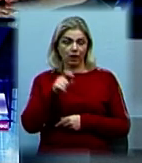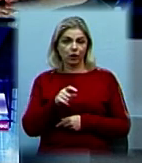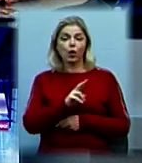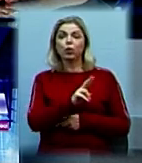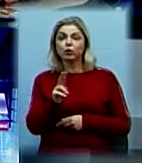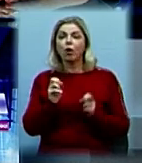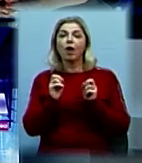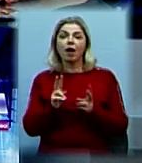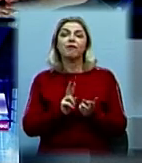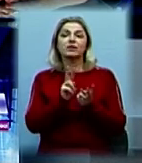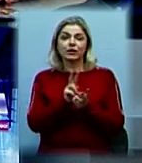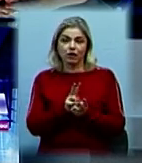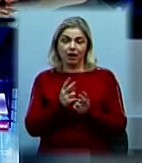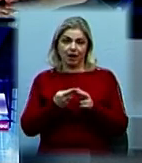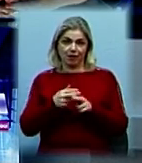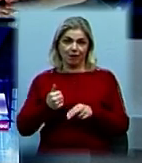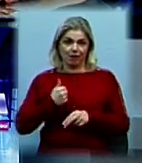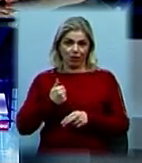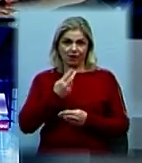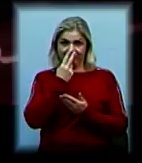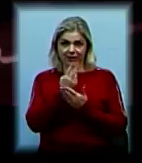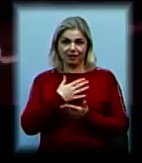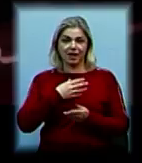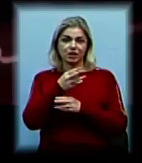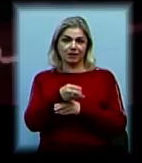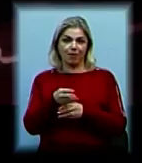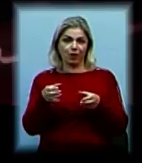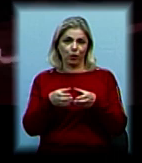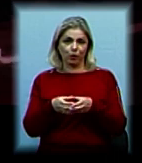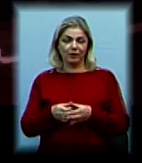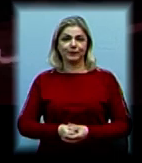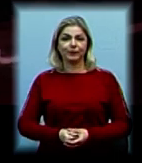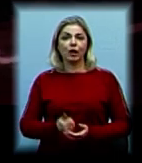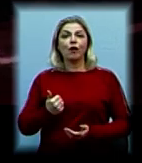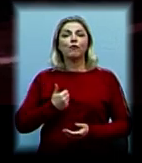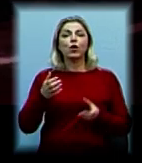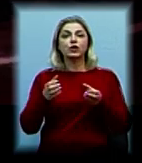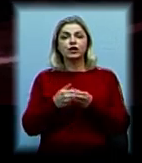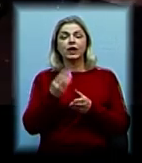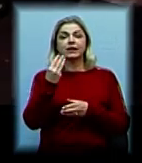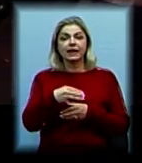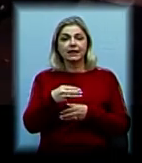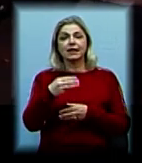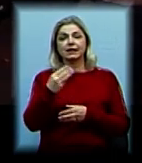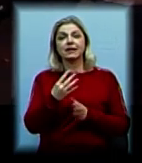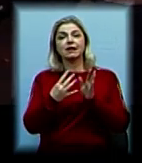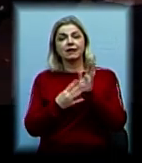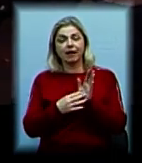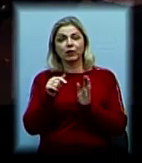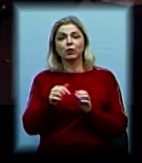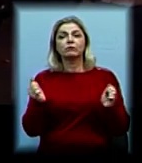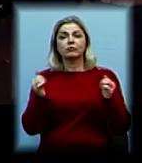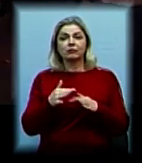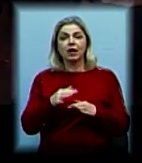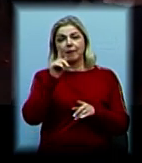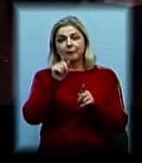нацгвардійців, бачила наша знімальна група. Військова частина 3039. Тут зібрались рідні та близькі